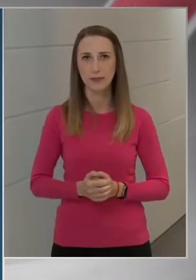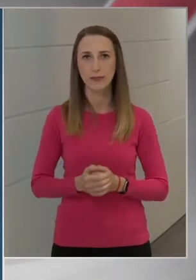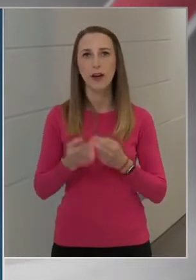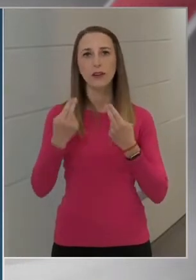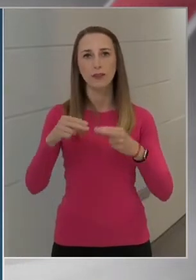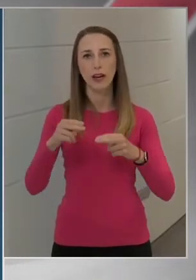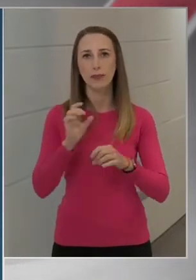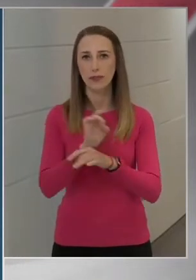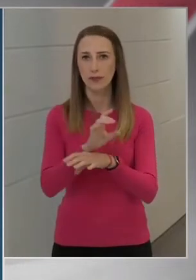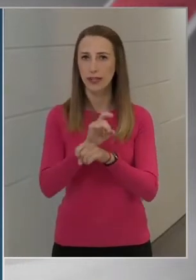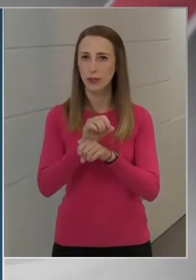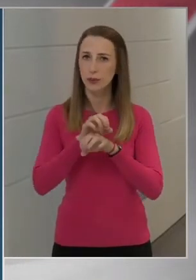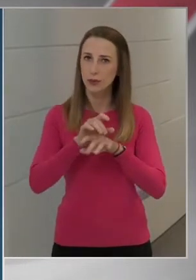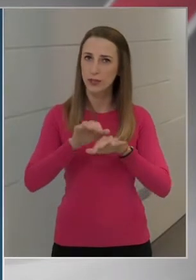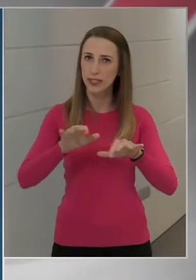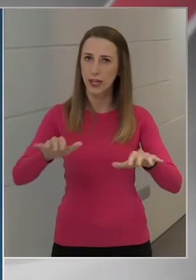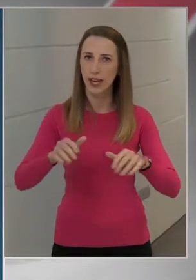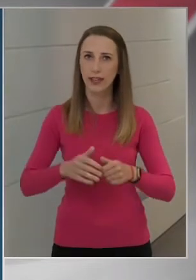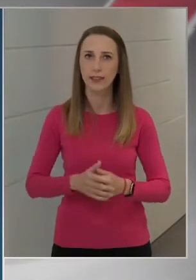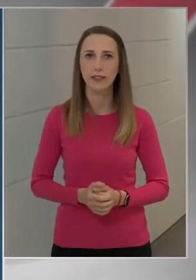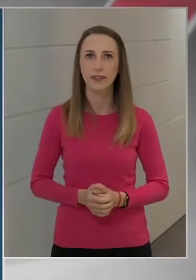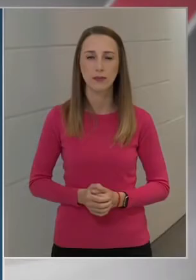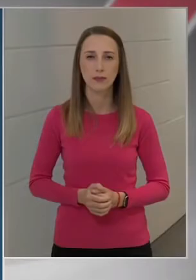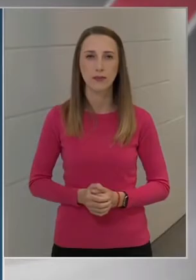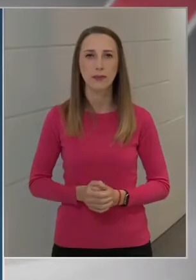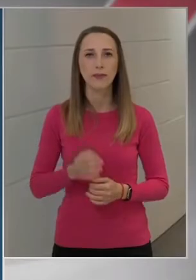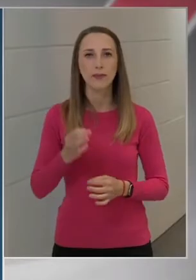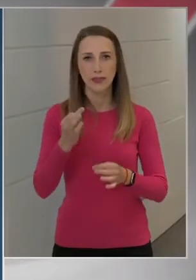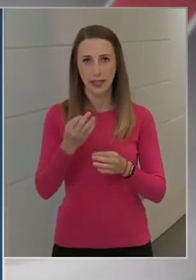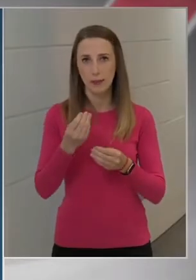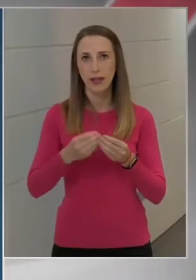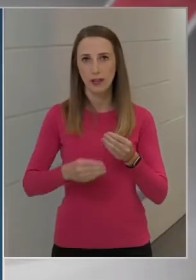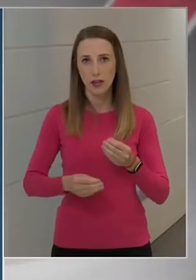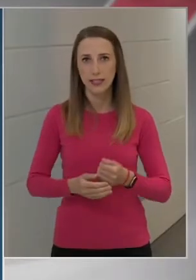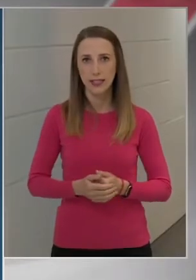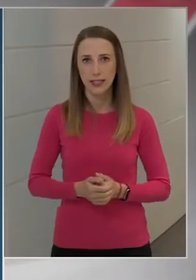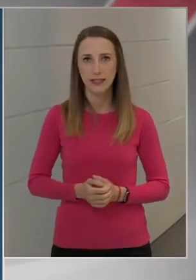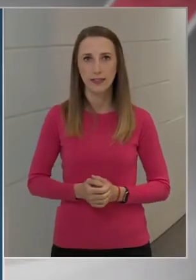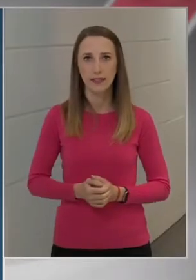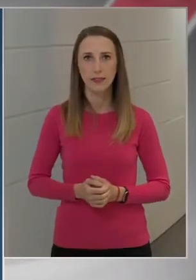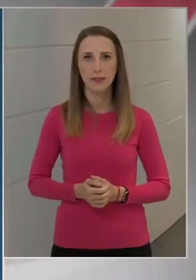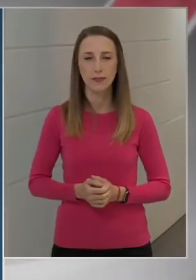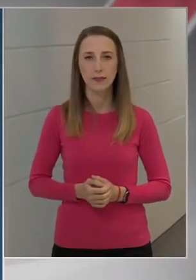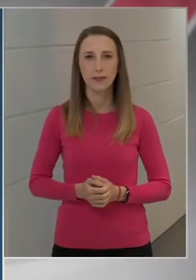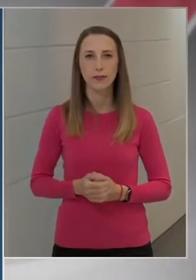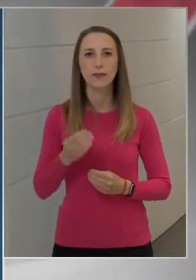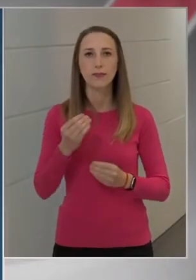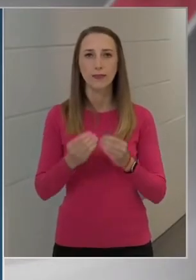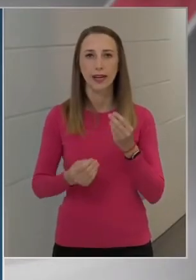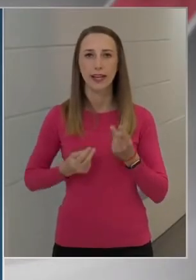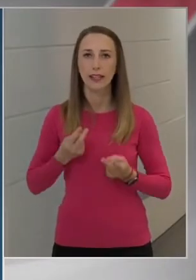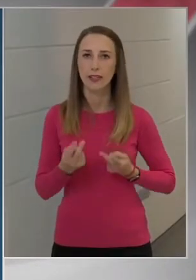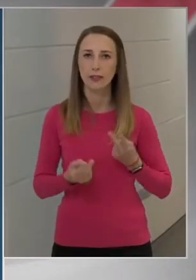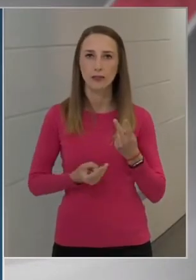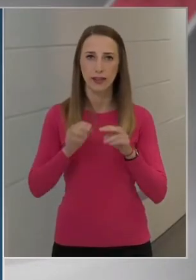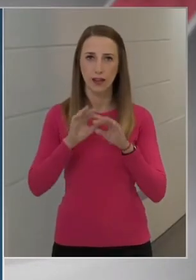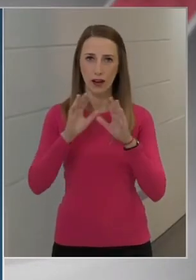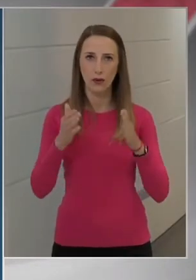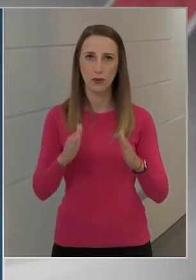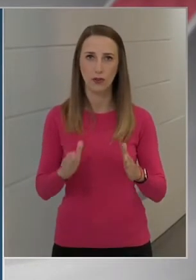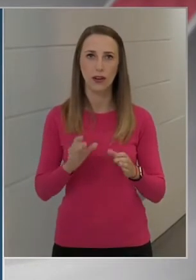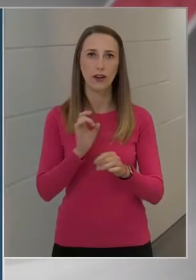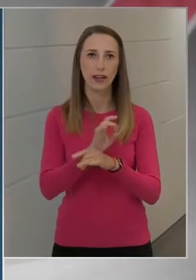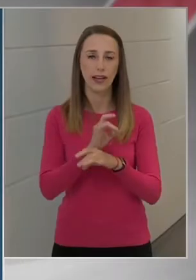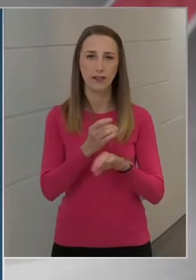további fertőződéseket. Éppen azért, mert kedvezően alakulnak a